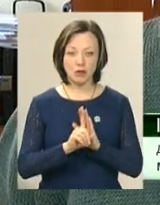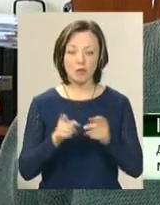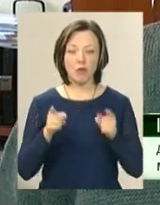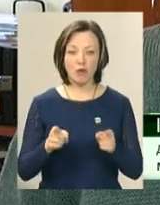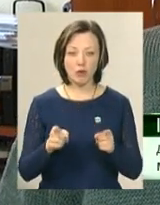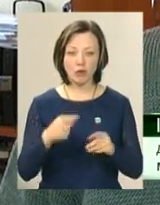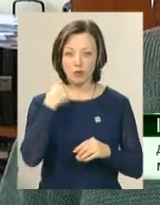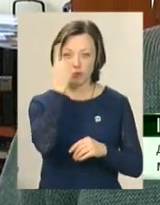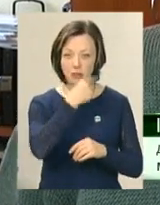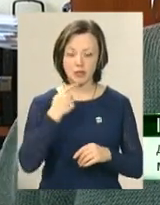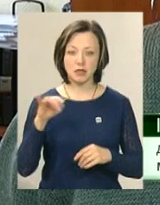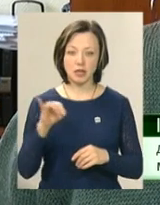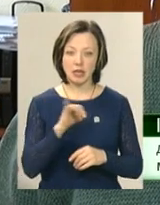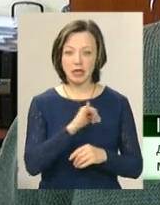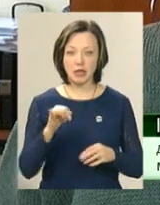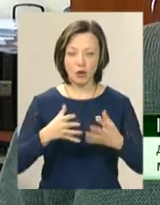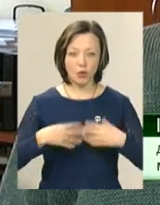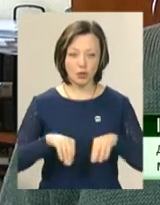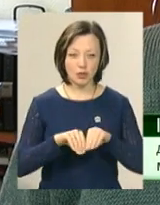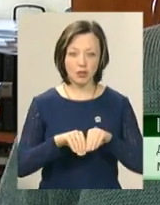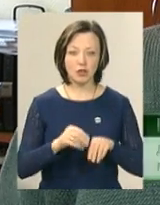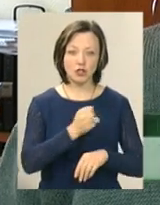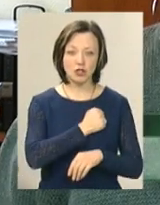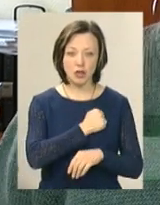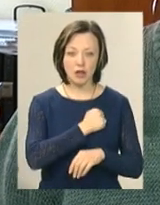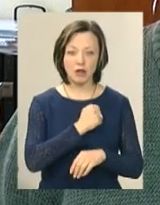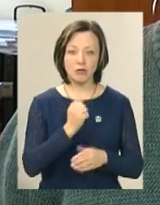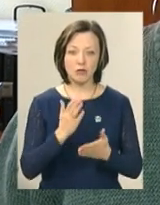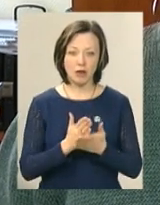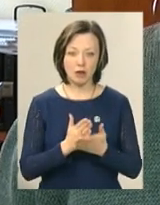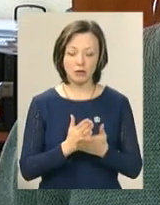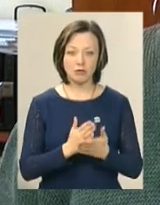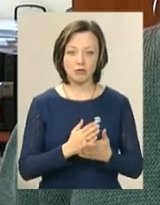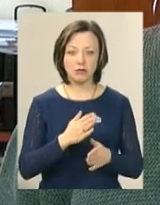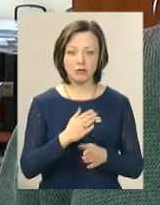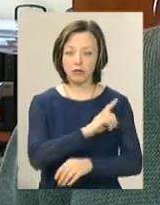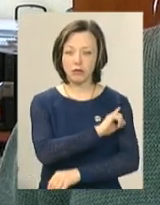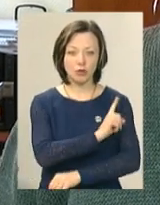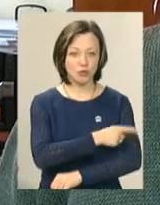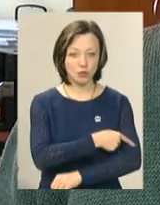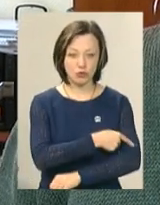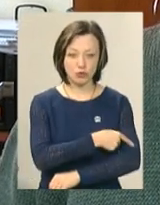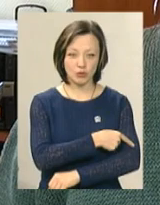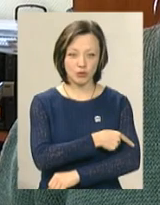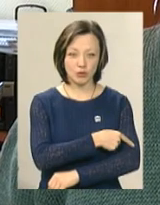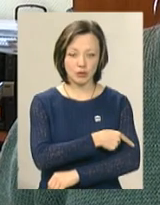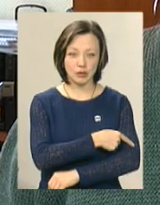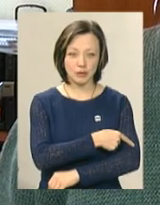погроз її особистої, її родині. На жаль, вони володіють достатньо потужною